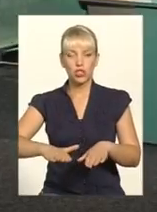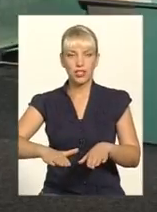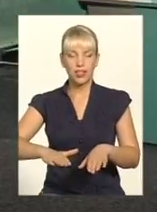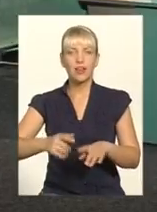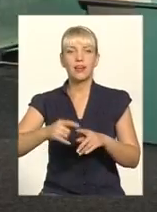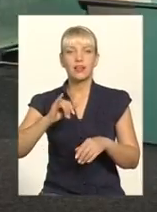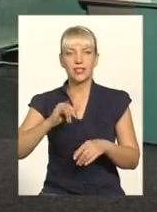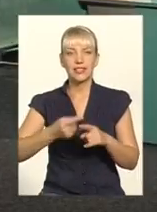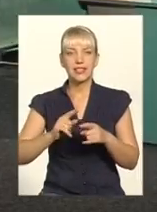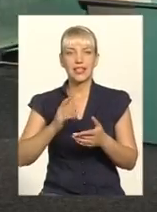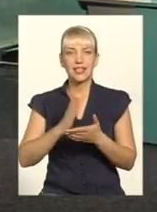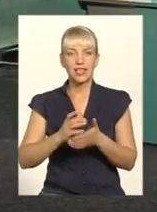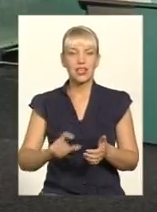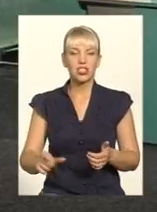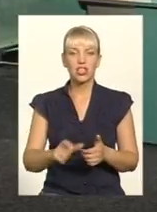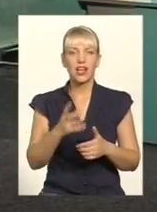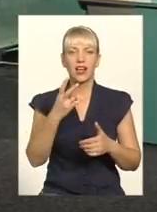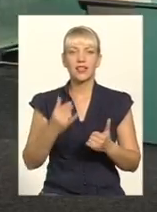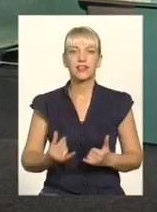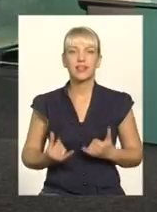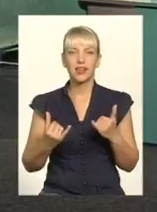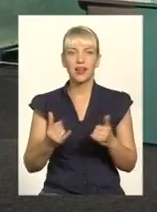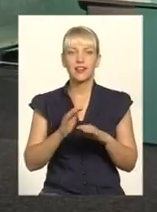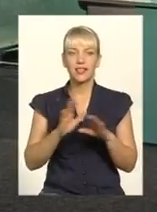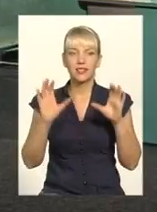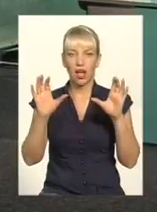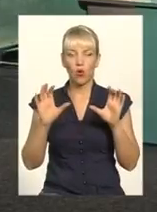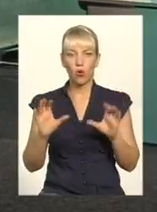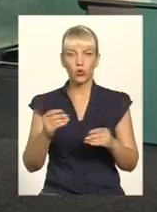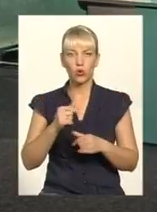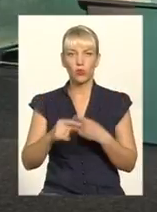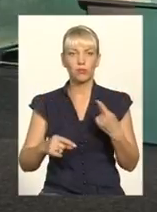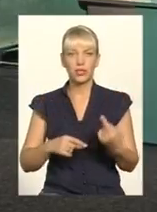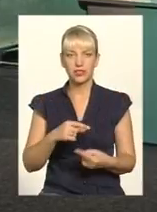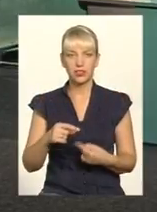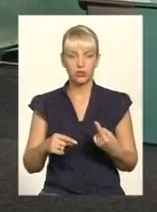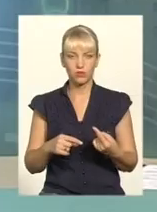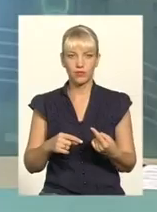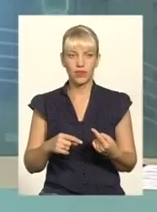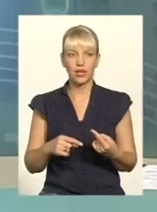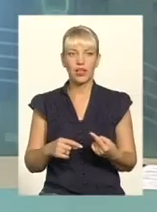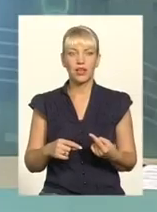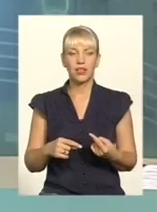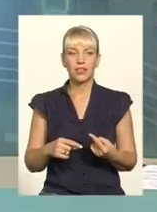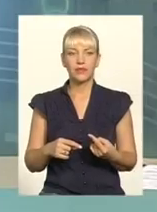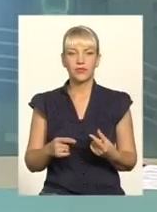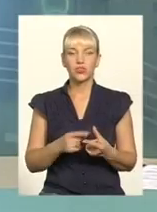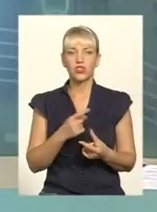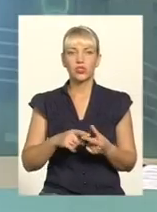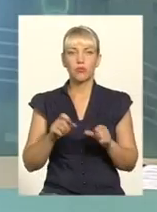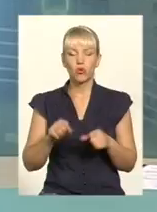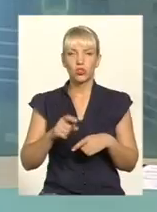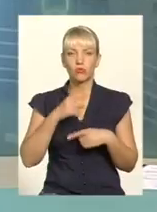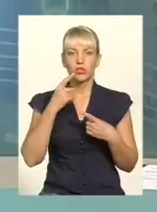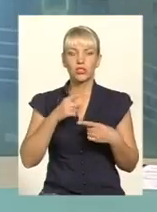шлях для незаконного бізнесу, і отого незаконного трафіку зброї. Чи можемо